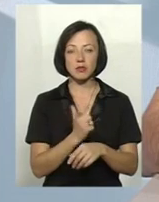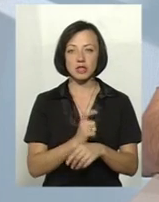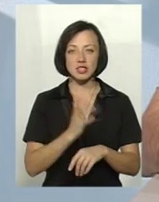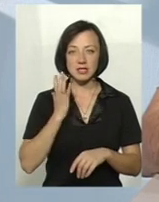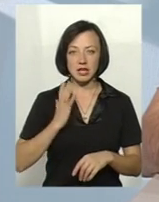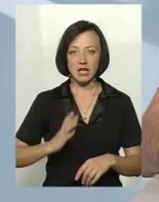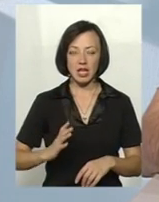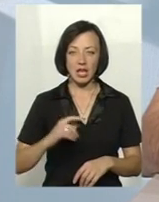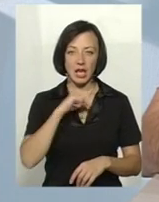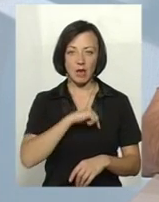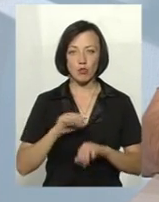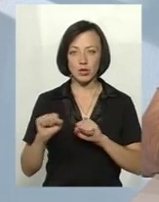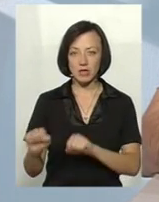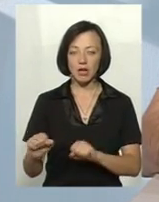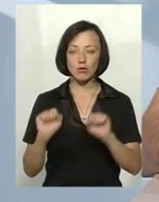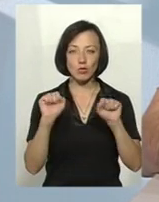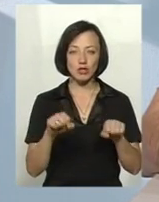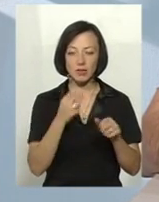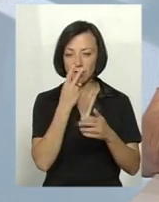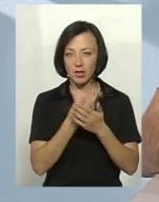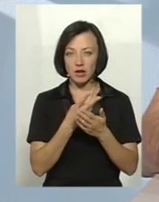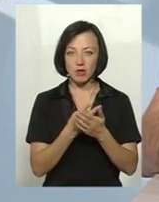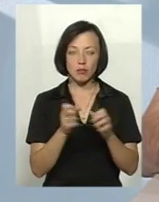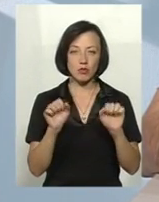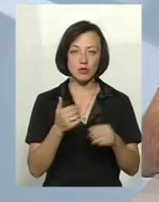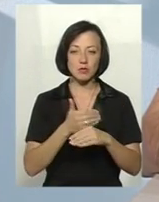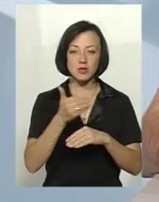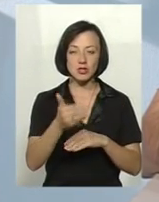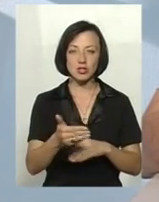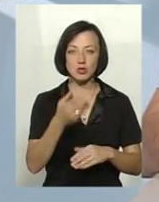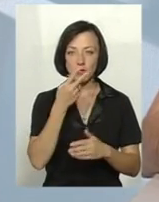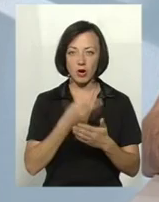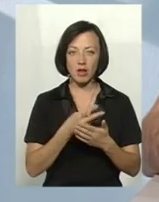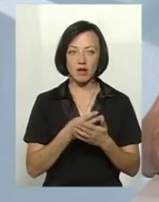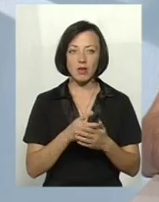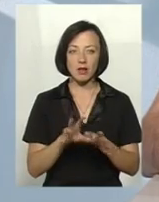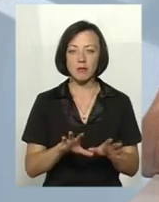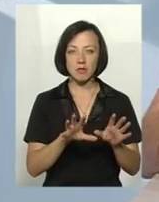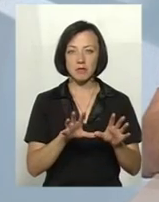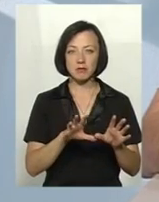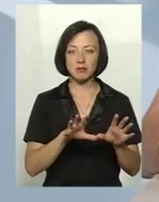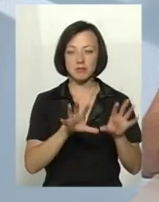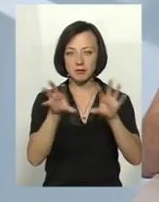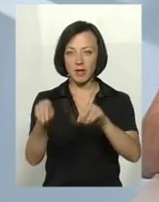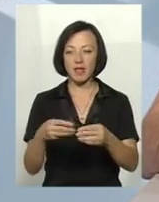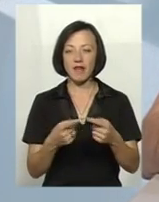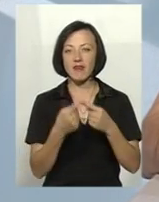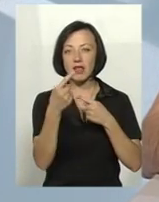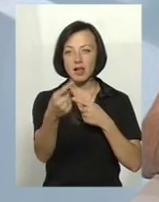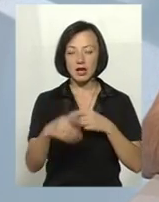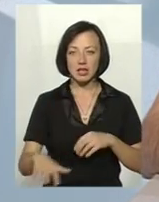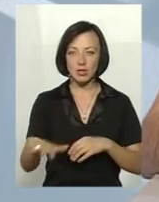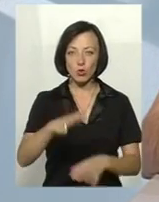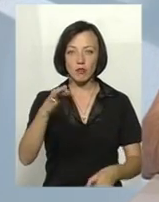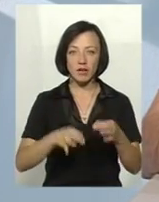імунітет, тобто клініка в них, можливо, в якійсь мірі може пізніше проявлятися, вони мігрують на великі території, і в